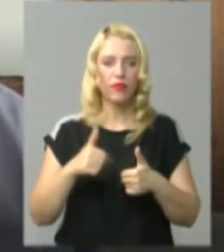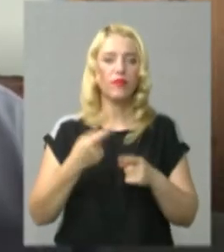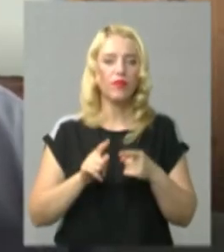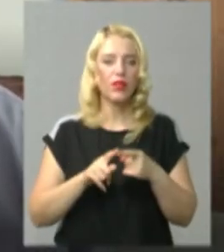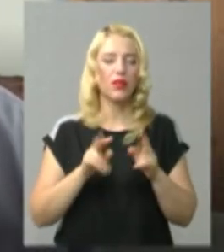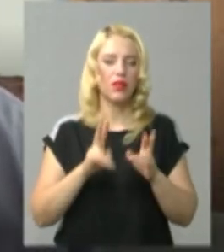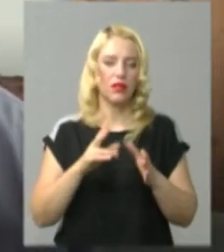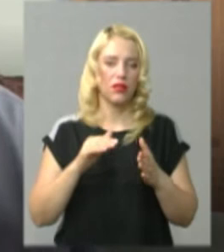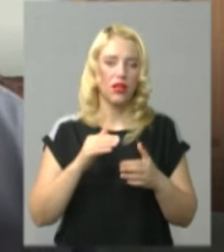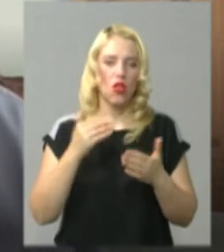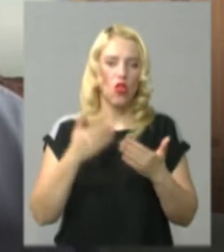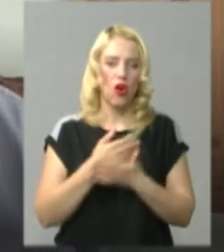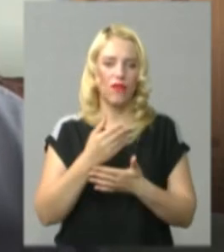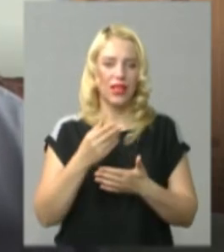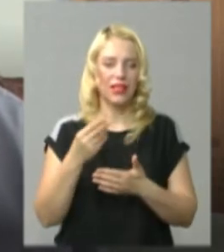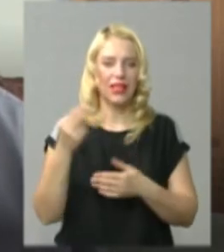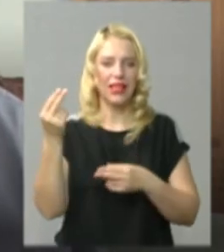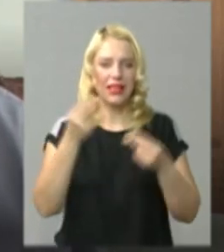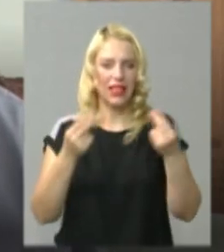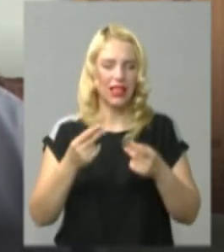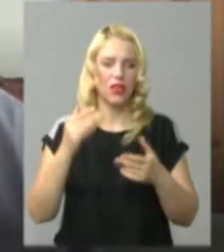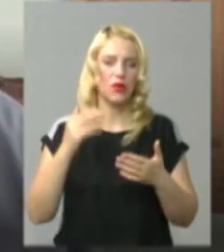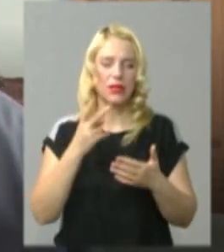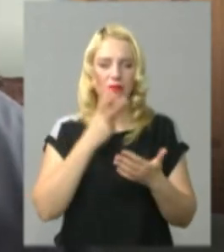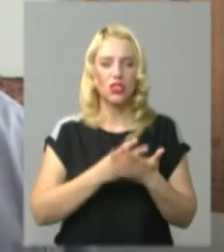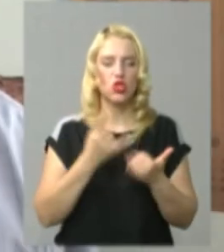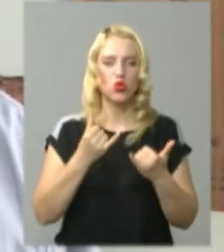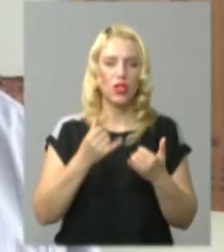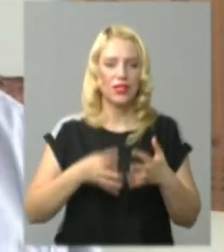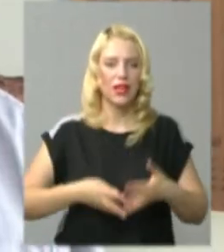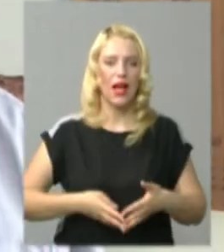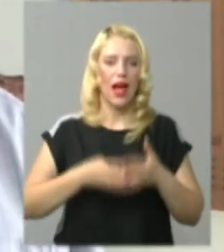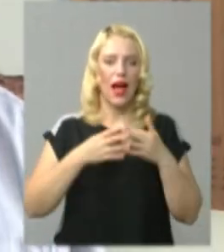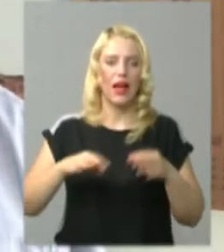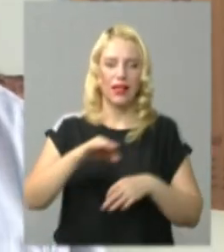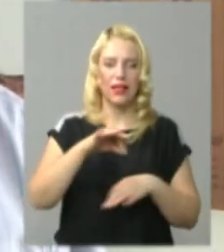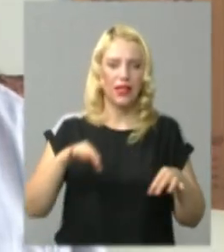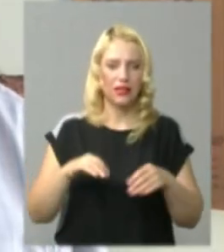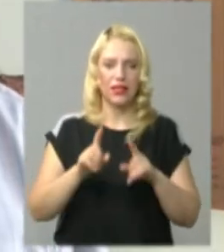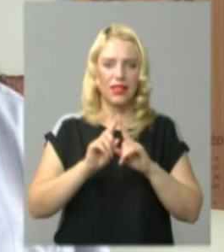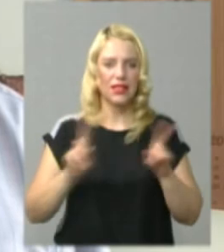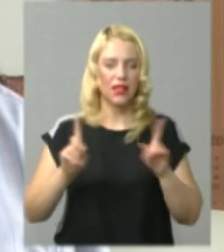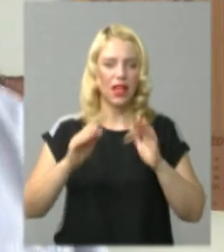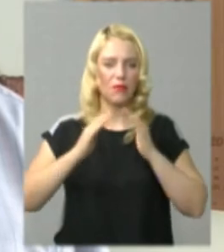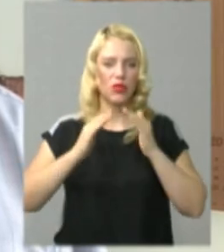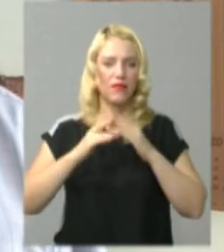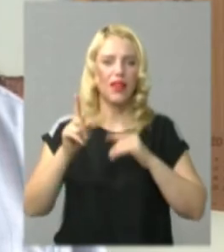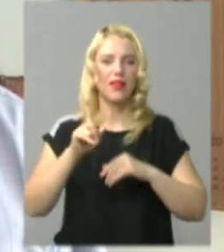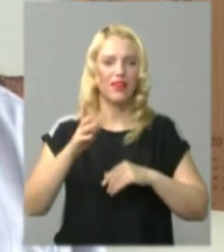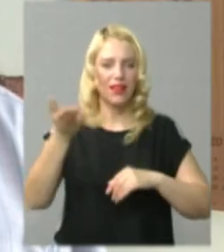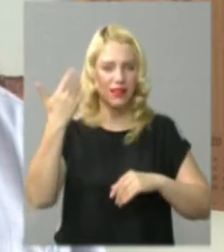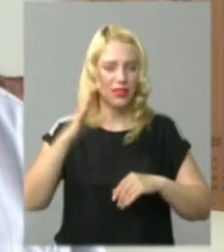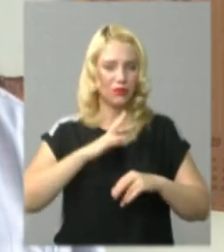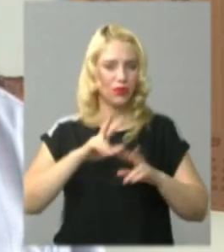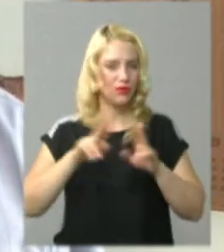вона з новим інтер'єром, з баченням вже сучасних архітекторів, нестандартні будівлі, які будувалися 5